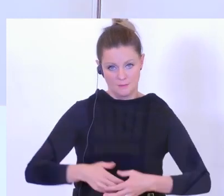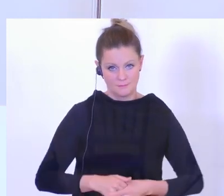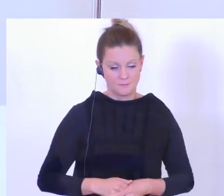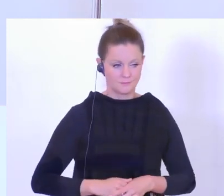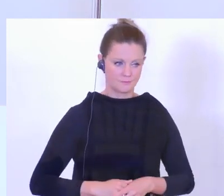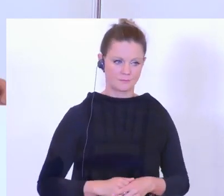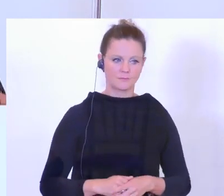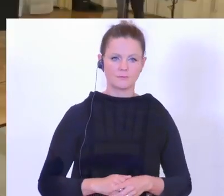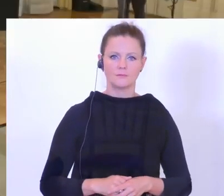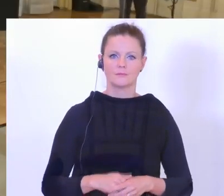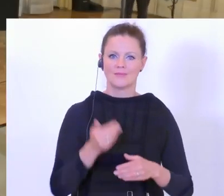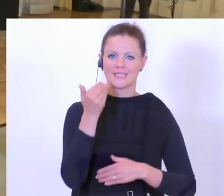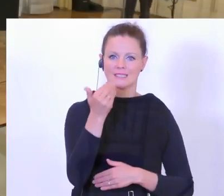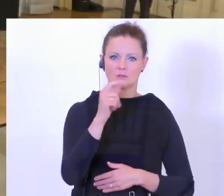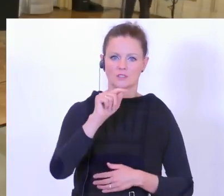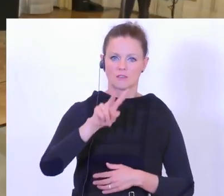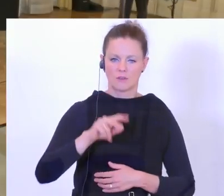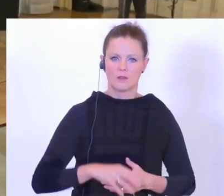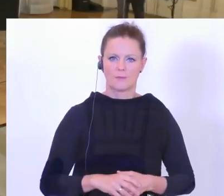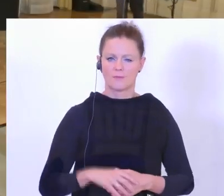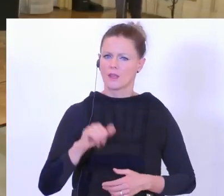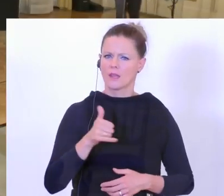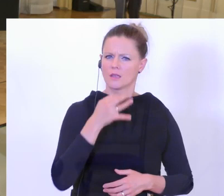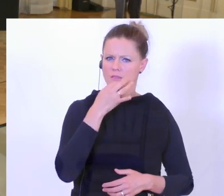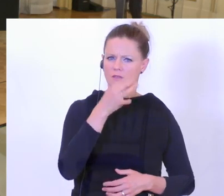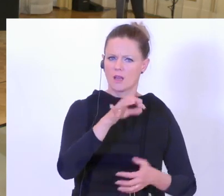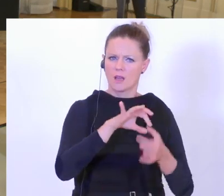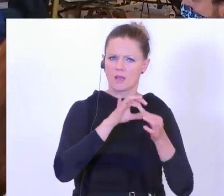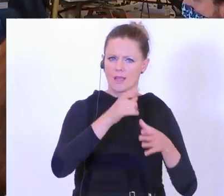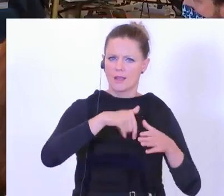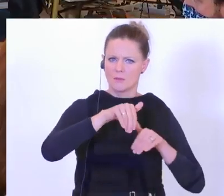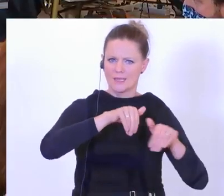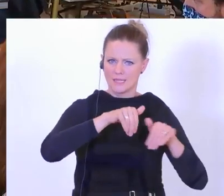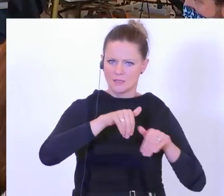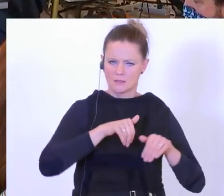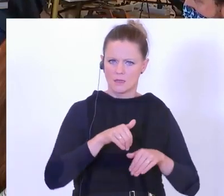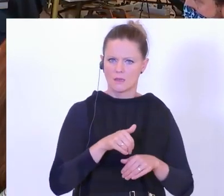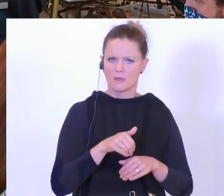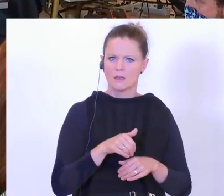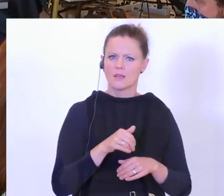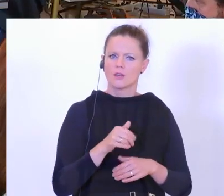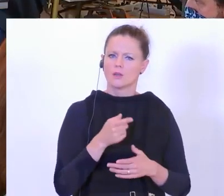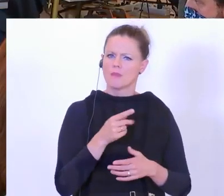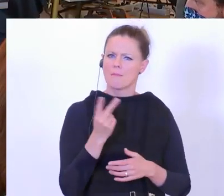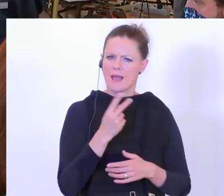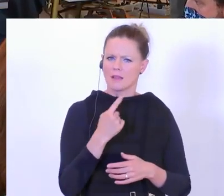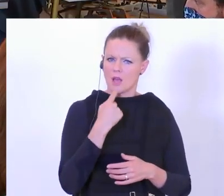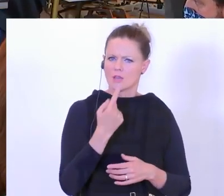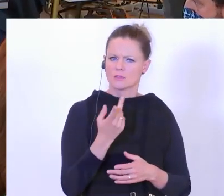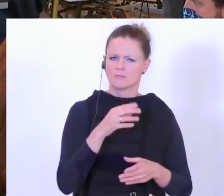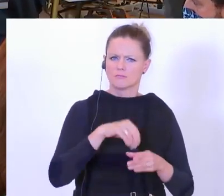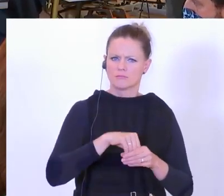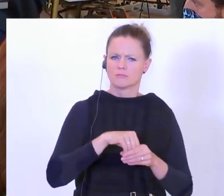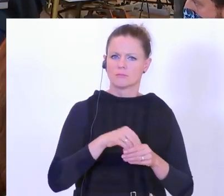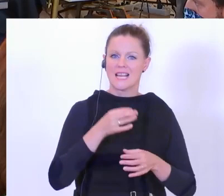Nächste Frage bei ServusTV. Und zwar meine erste Frage, Herr Innenminister, Sie haben in beiden Statements gesagt, dass die Statistik